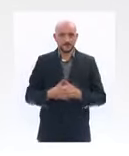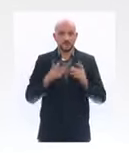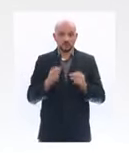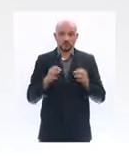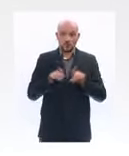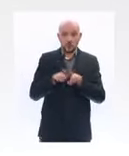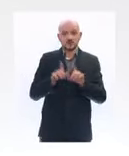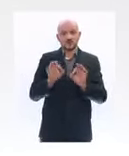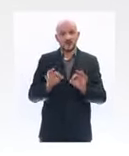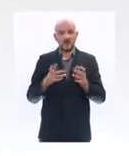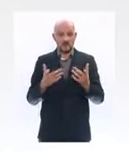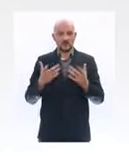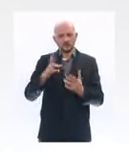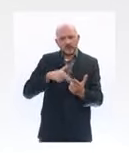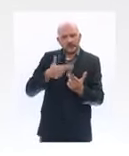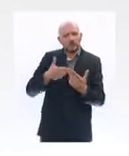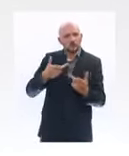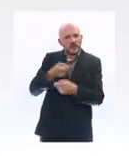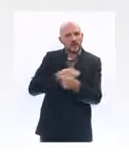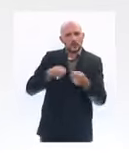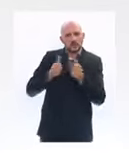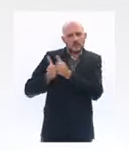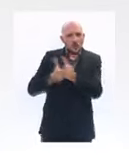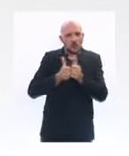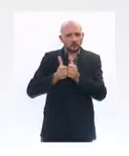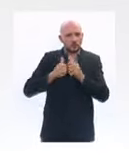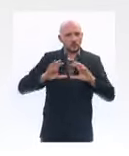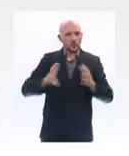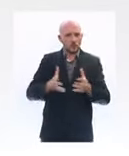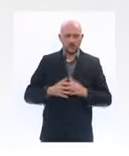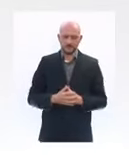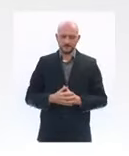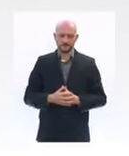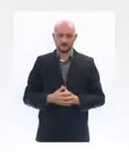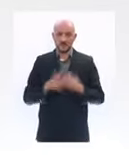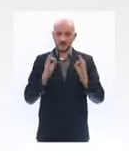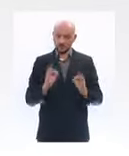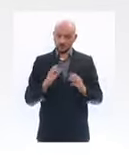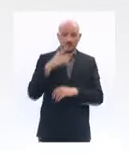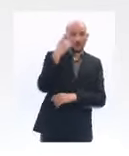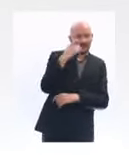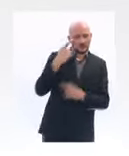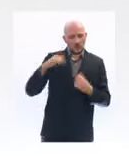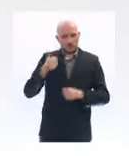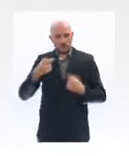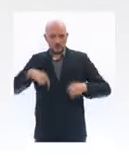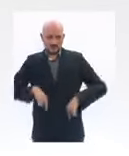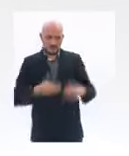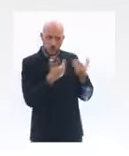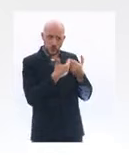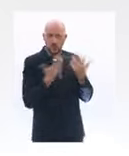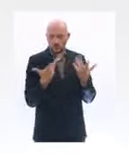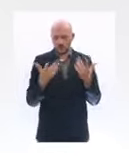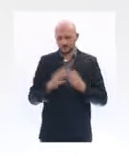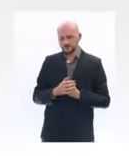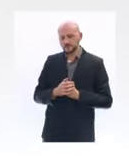économiques. A la demande du Premier ministre et du Président de la République, nous avons renforcé tous les